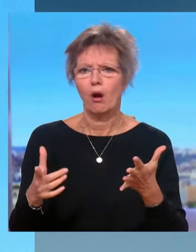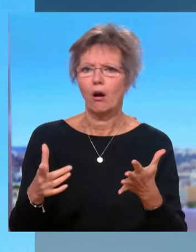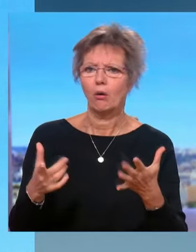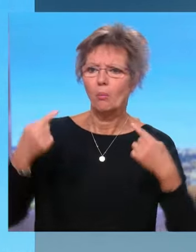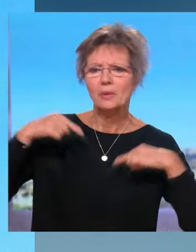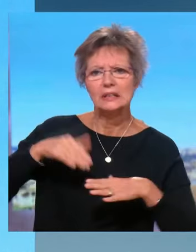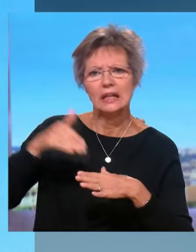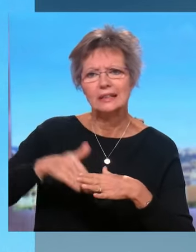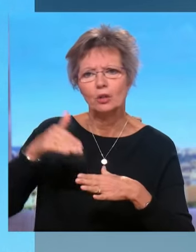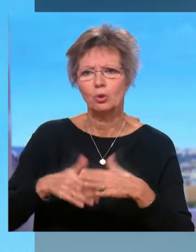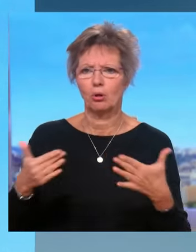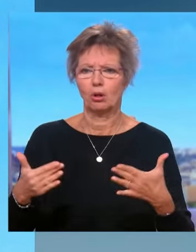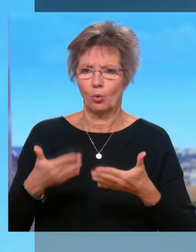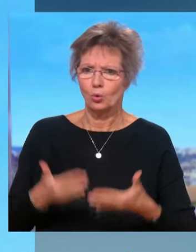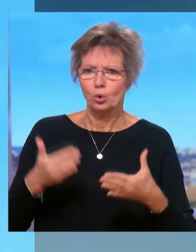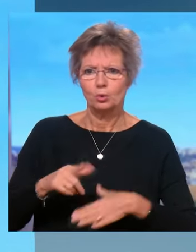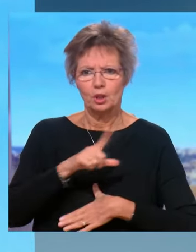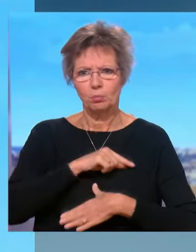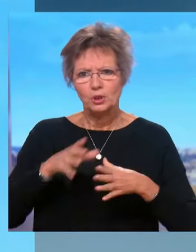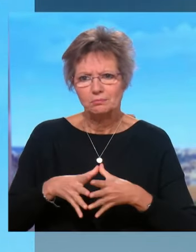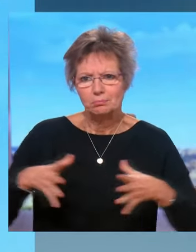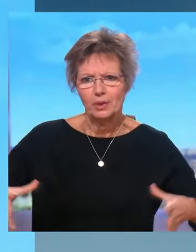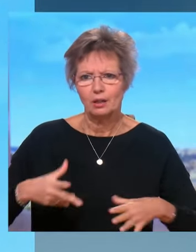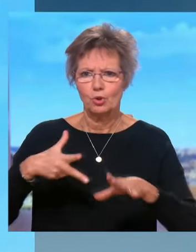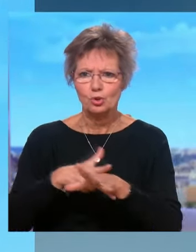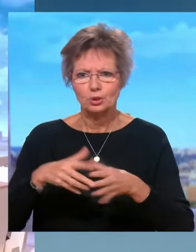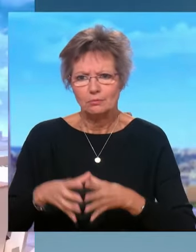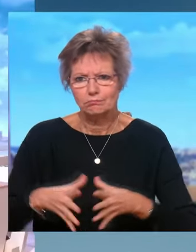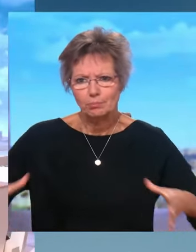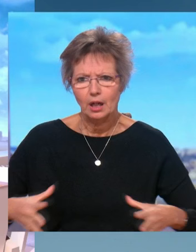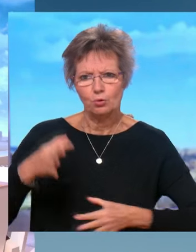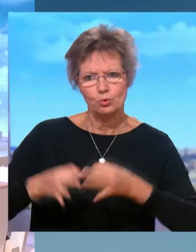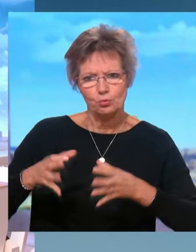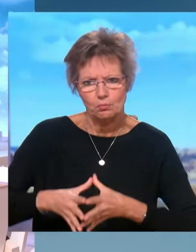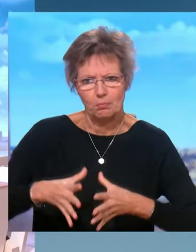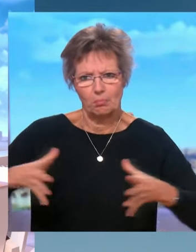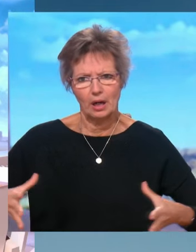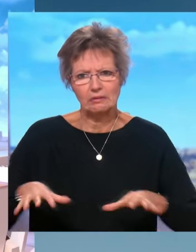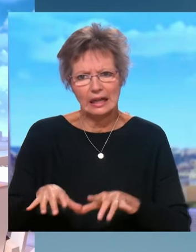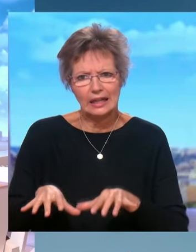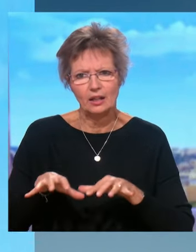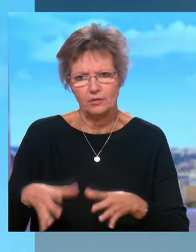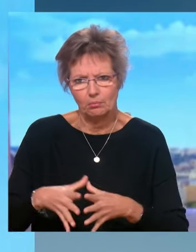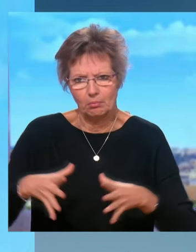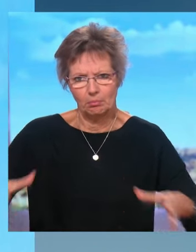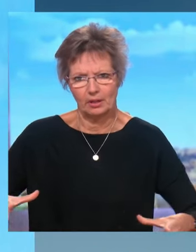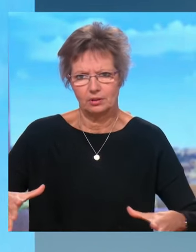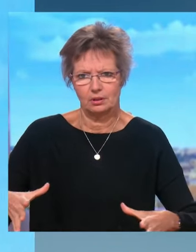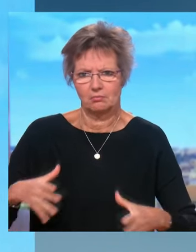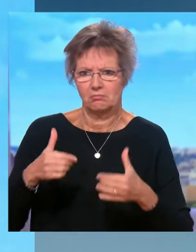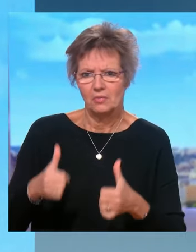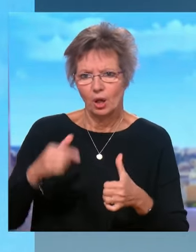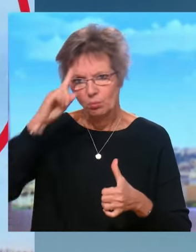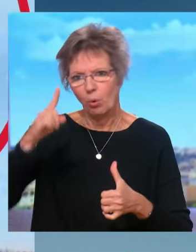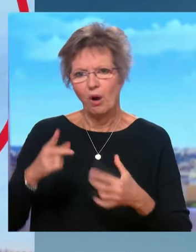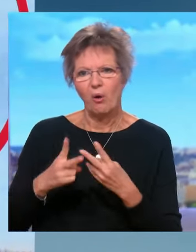plus de moyens. Et vous avez aujourd'hui plus de policiers, plus de gendarmes, plus de juges, plus de greffiers pour faire face à tous ces comportements de gens qui se croient autorisés